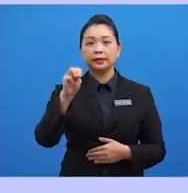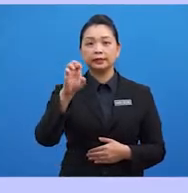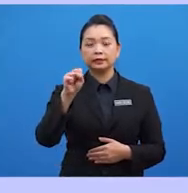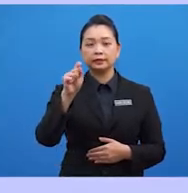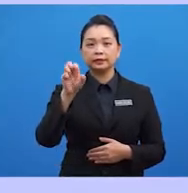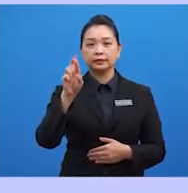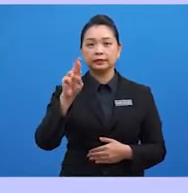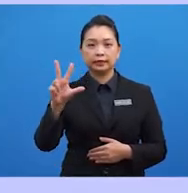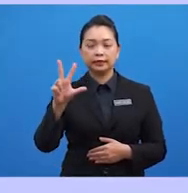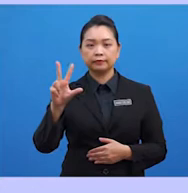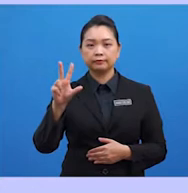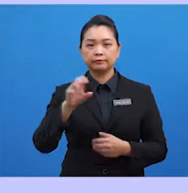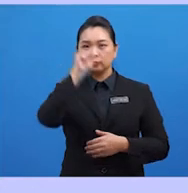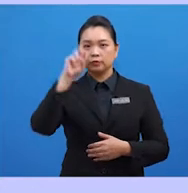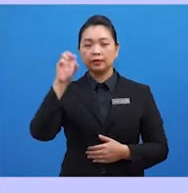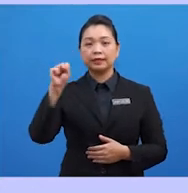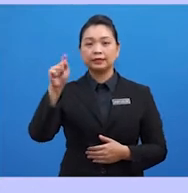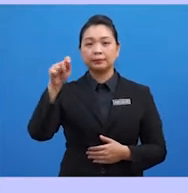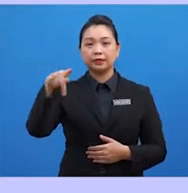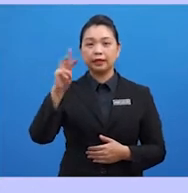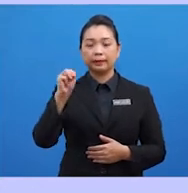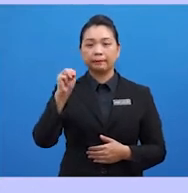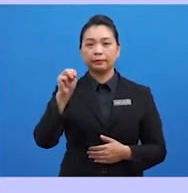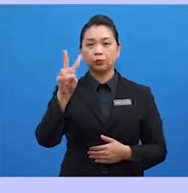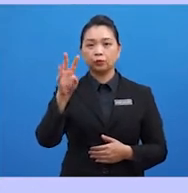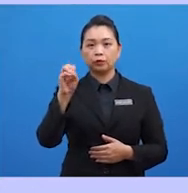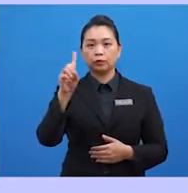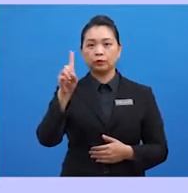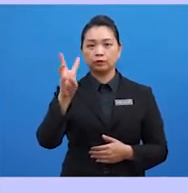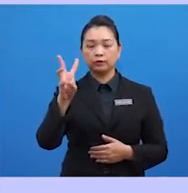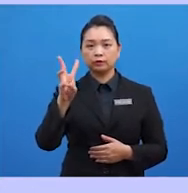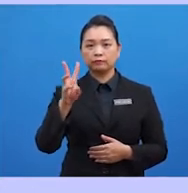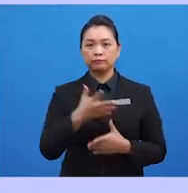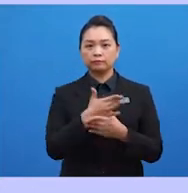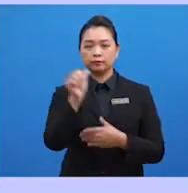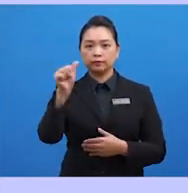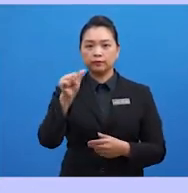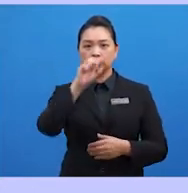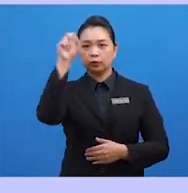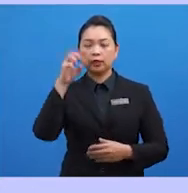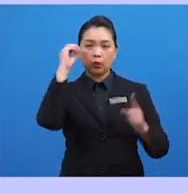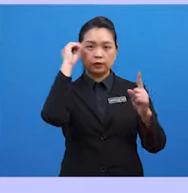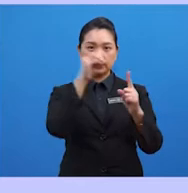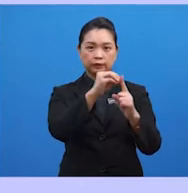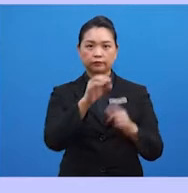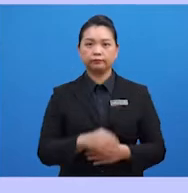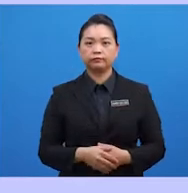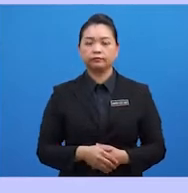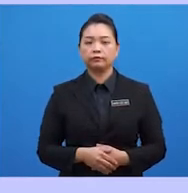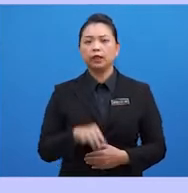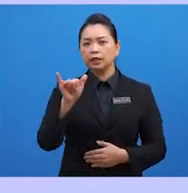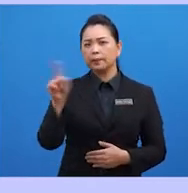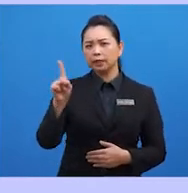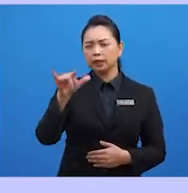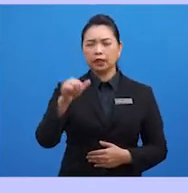Soalan STPM 2016 bahagian A, soalan objektif, yang